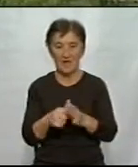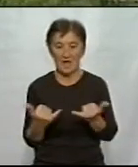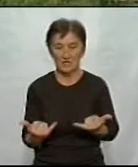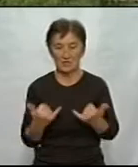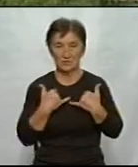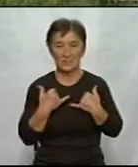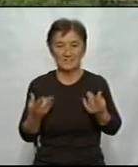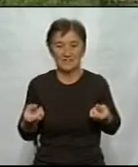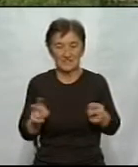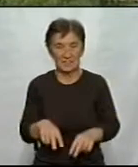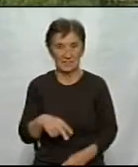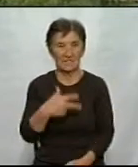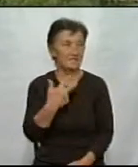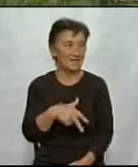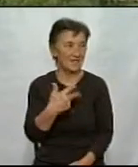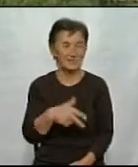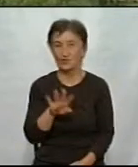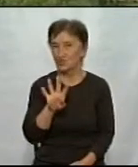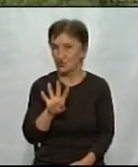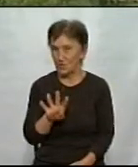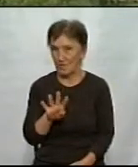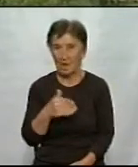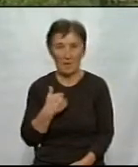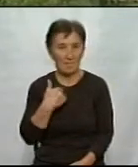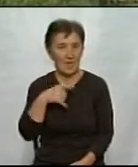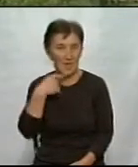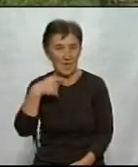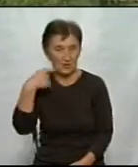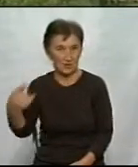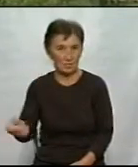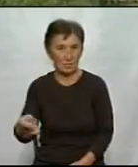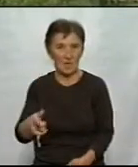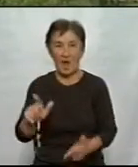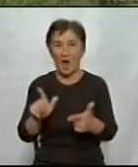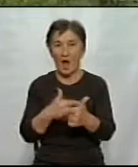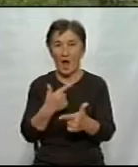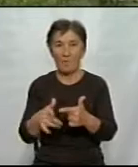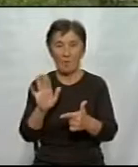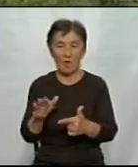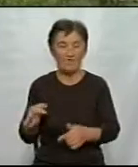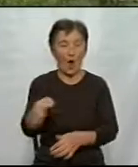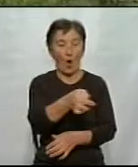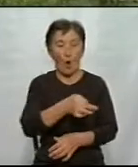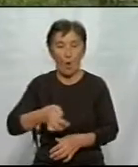залишилось 34. Ми кажемо або в фонд обласний